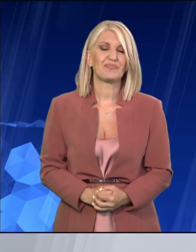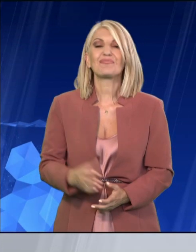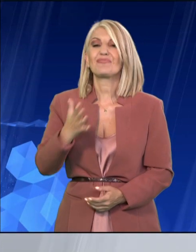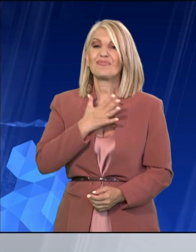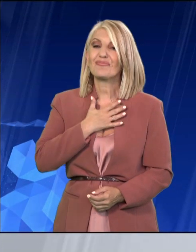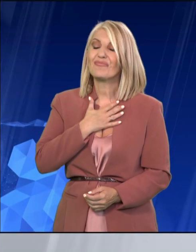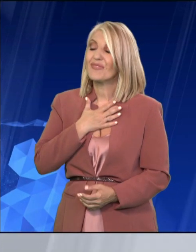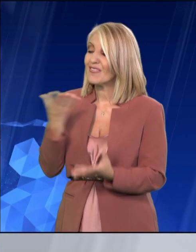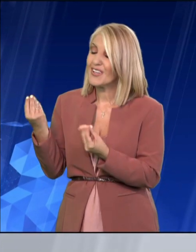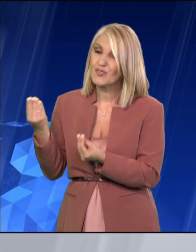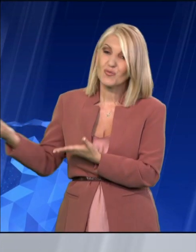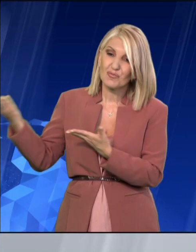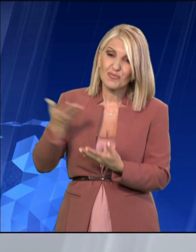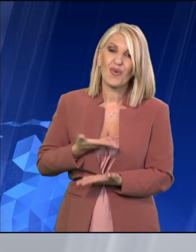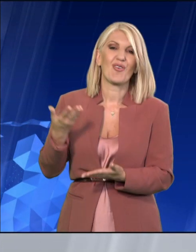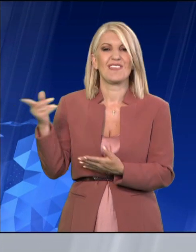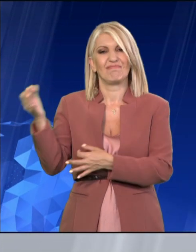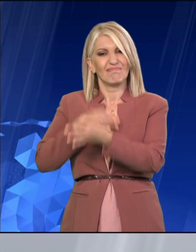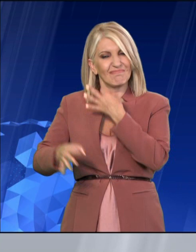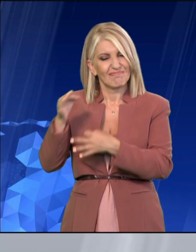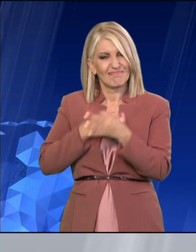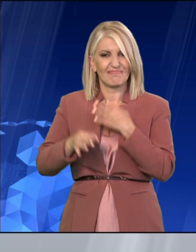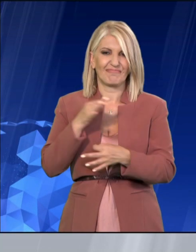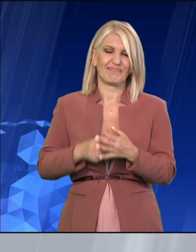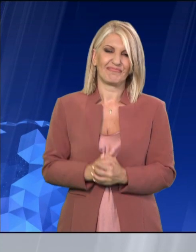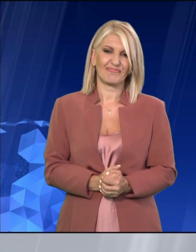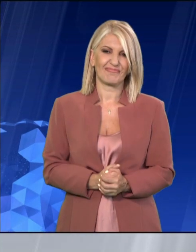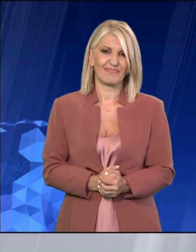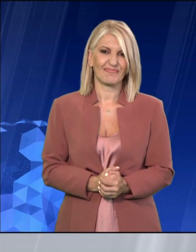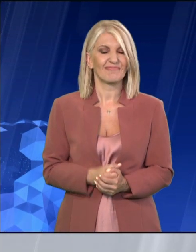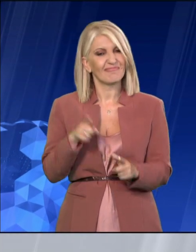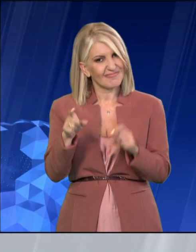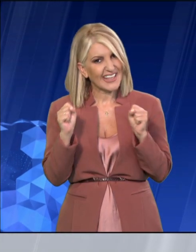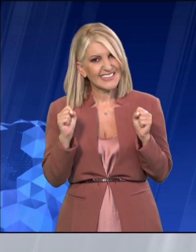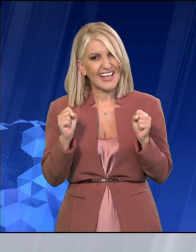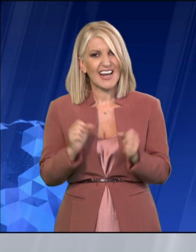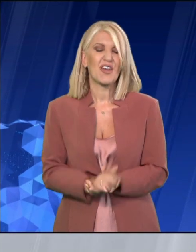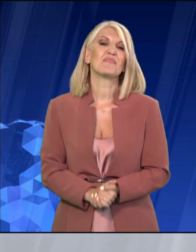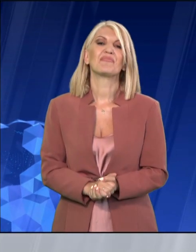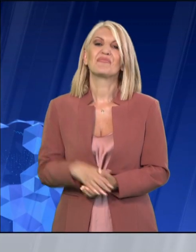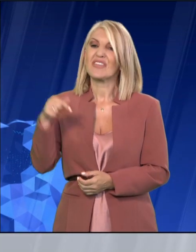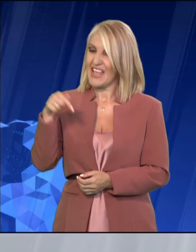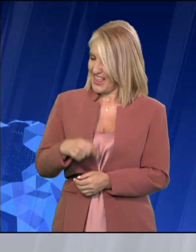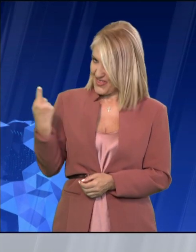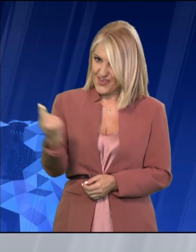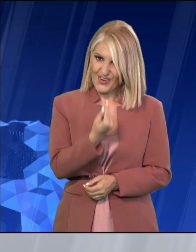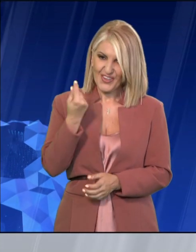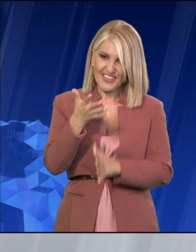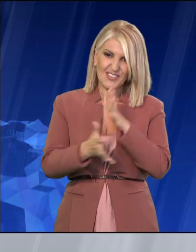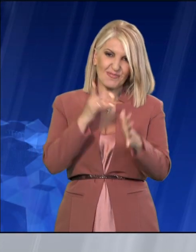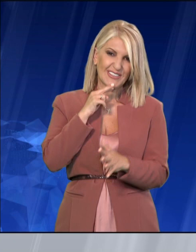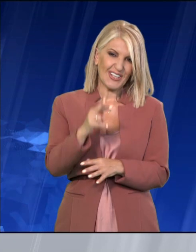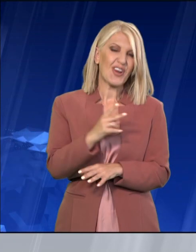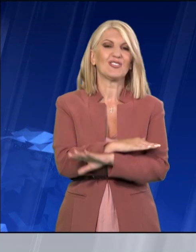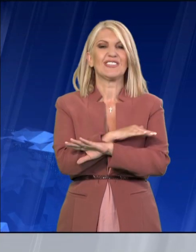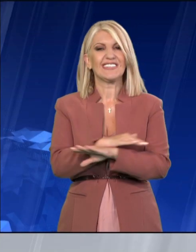Εμμανουηλίδη να σας ευχαριστήσουμε για αυτή μας τη συνομιλία. Να είστε καλά. Κυρίες και κύριοι εδώ το Δελτίο μας ολοκληρώθηκε. Και